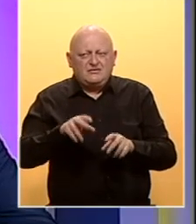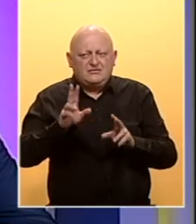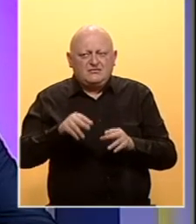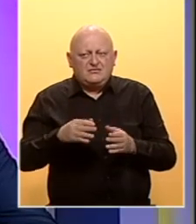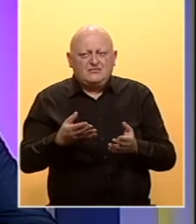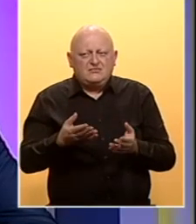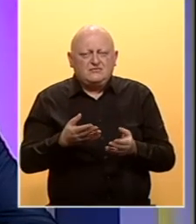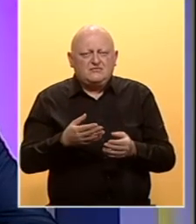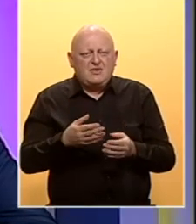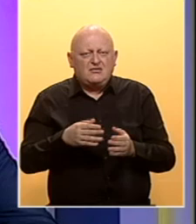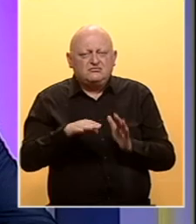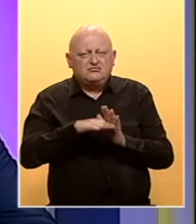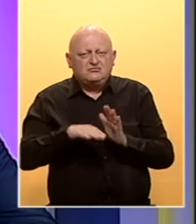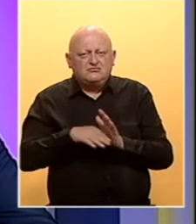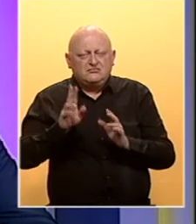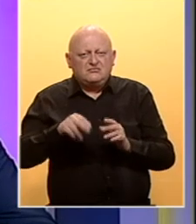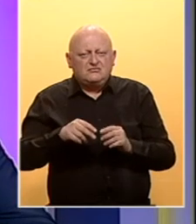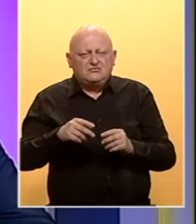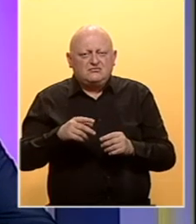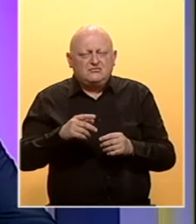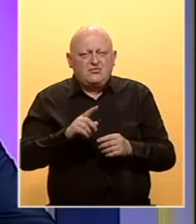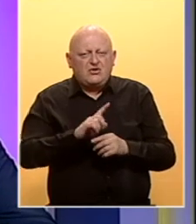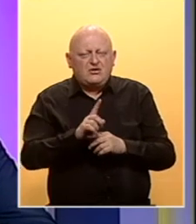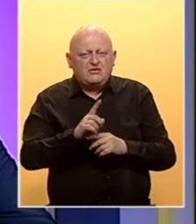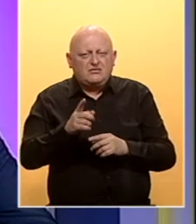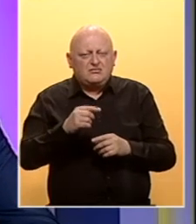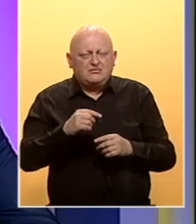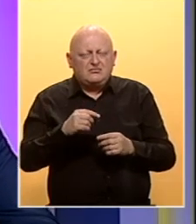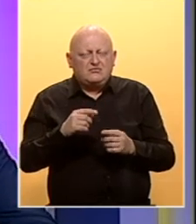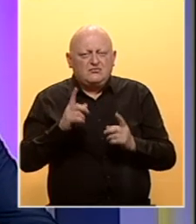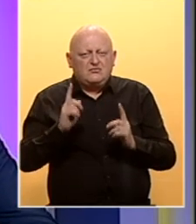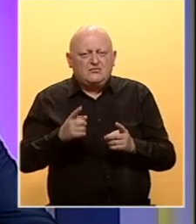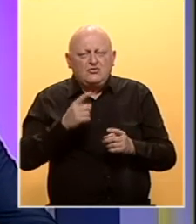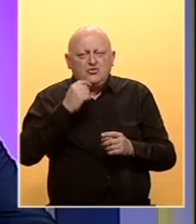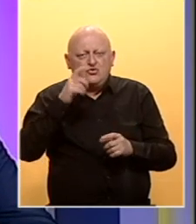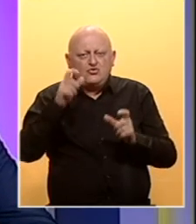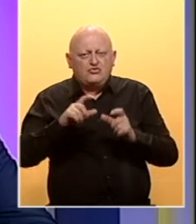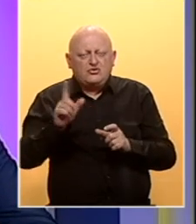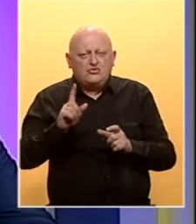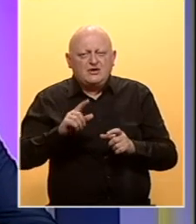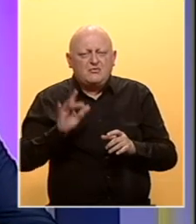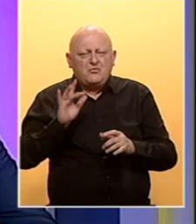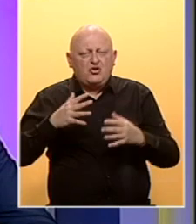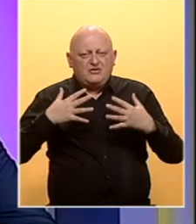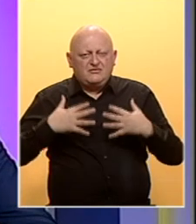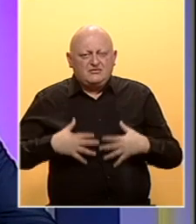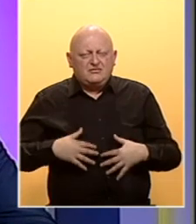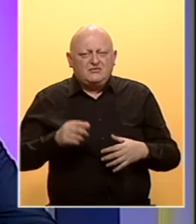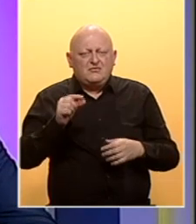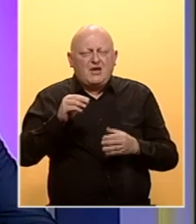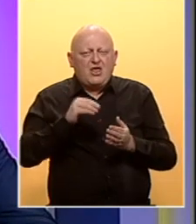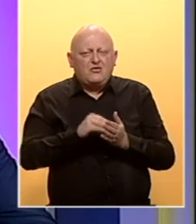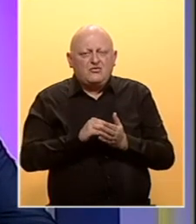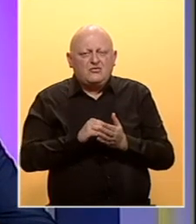kriterije kako se to uzima i mi ćemo morati da mjerimo titar tih antitijela. Znači ljudi koji nemaju tih antitijela ili imaju u izrastu malom